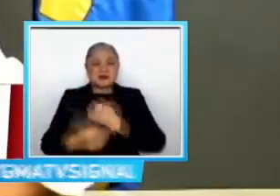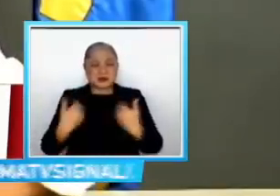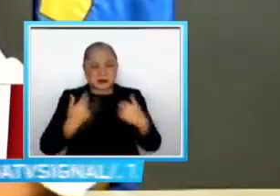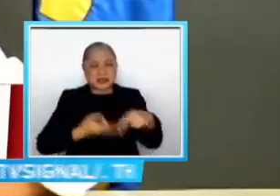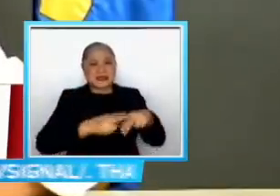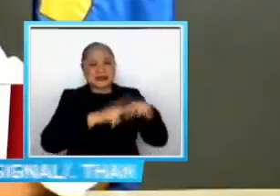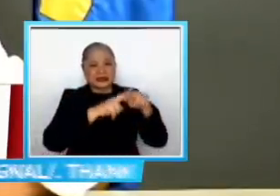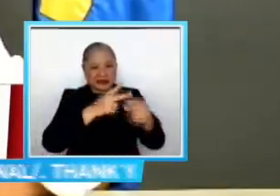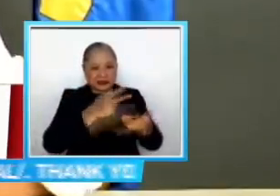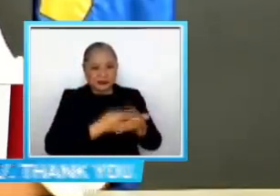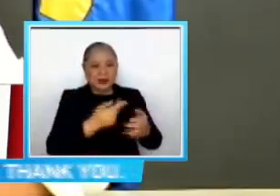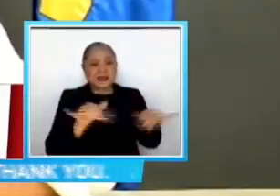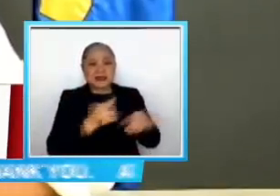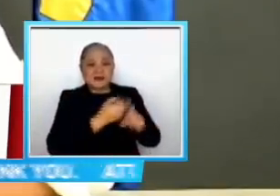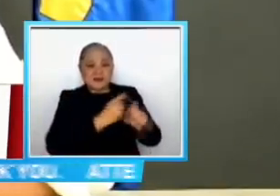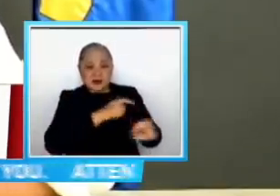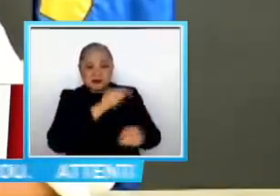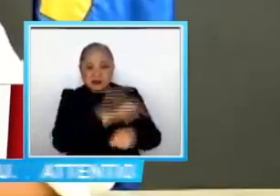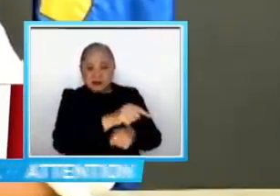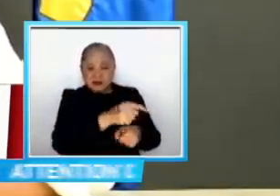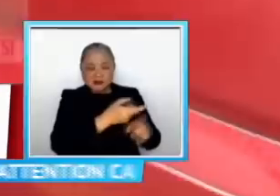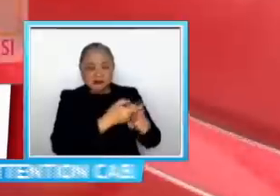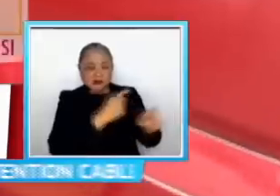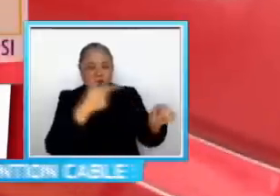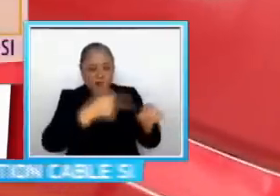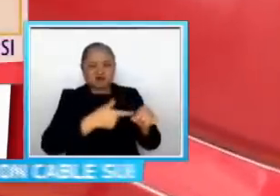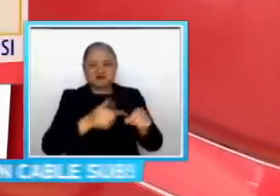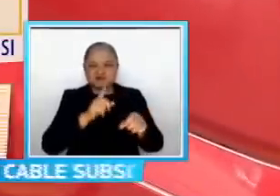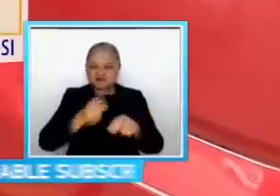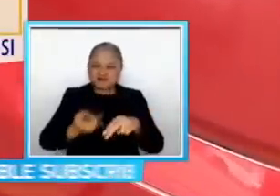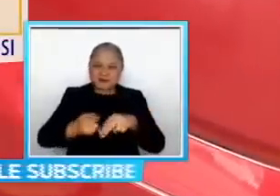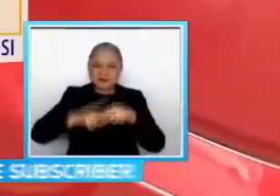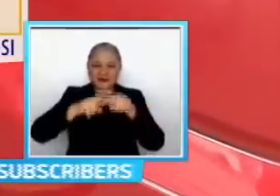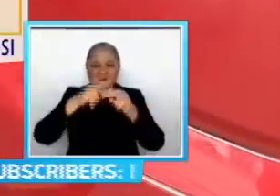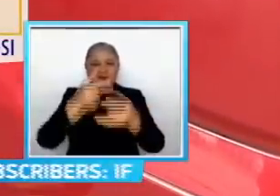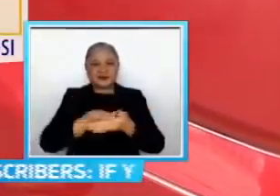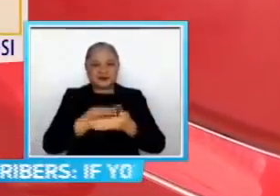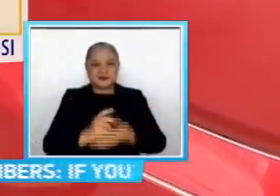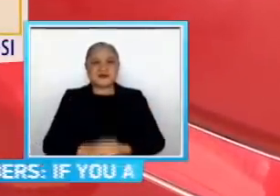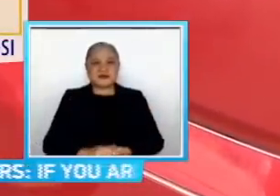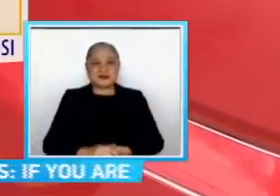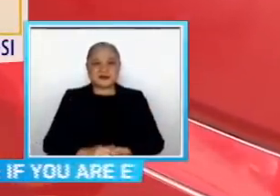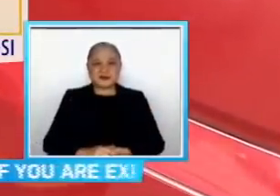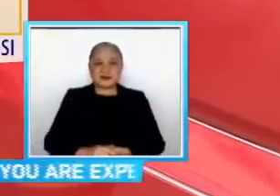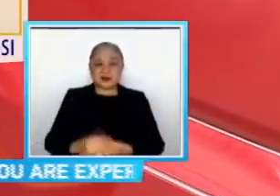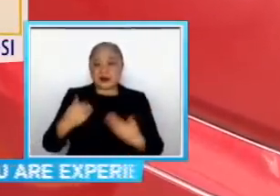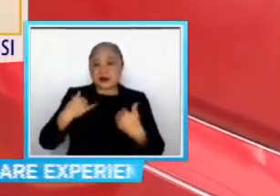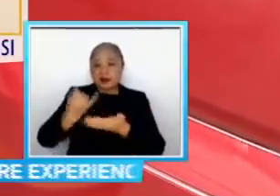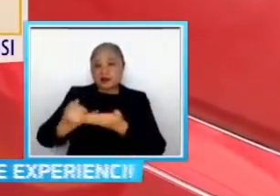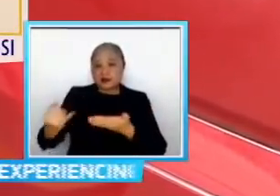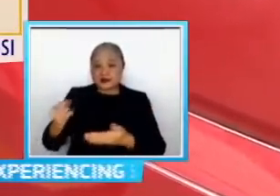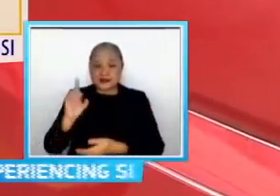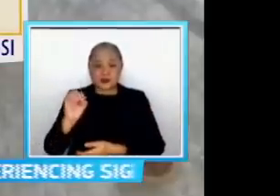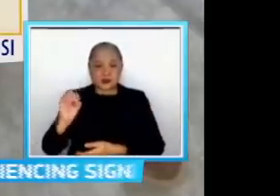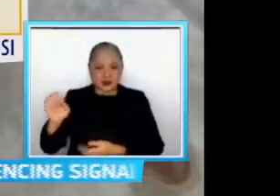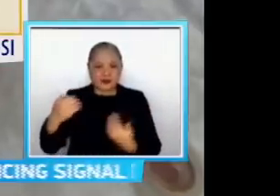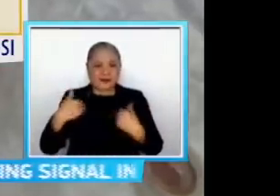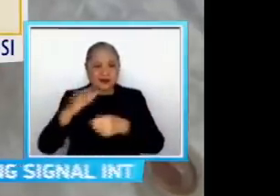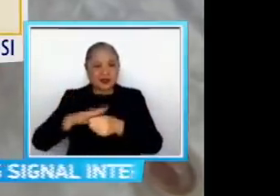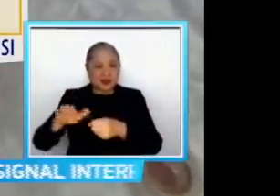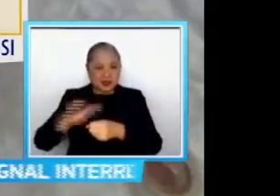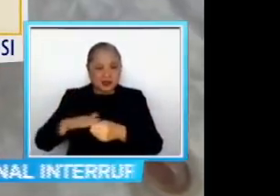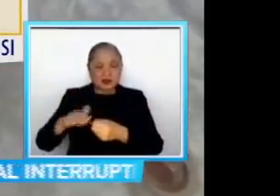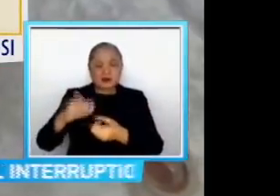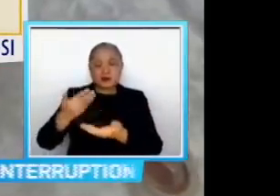from the same source Talagang tataas ang tataas yan Sa inventary ng DOE, asa February 28 May sapat na supply pa naman Na